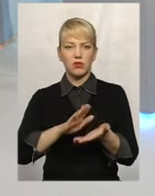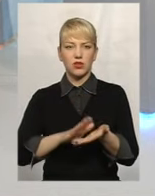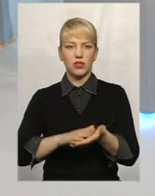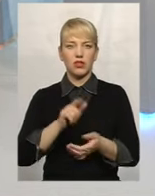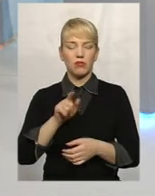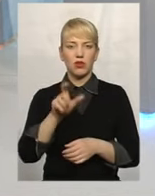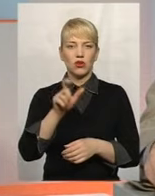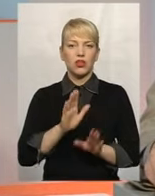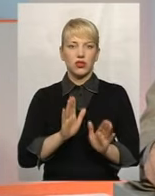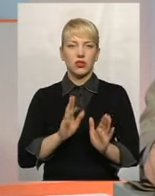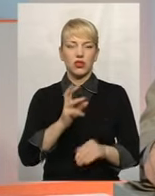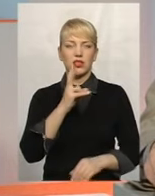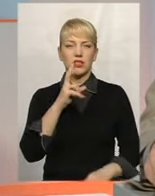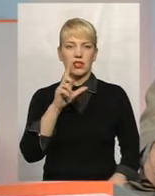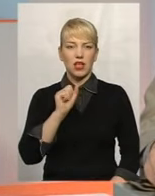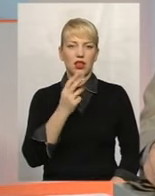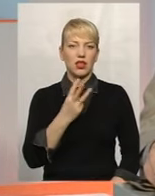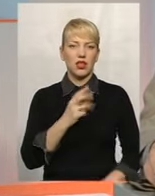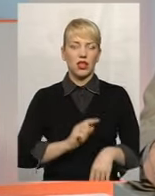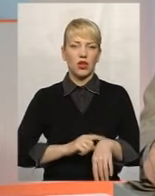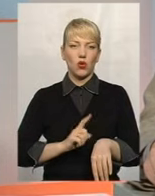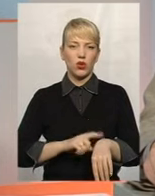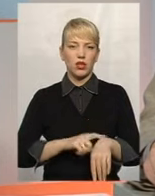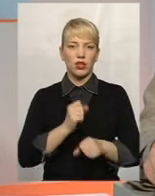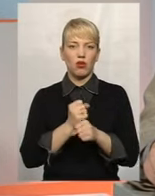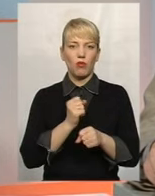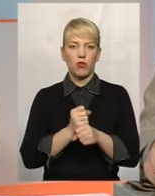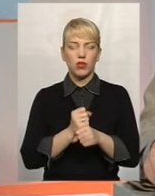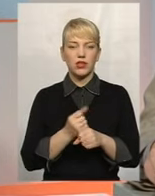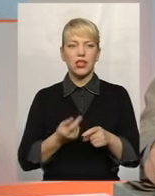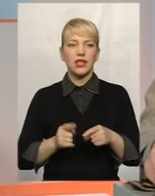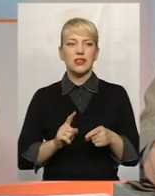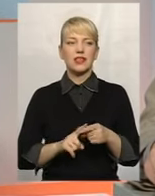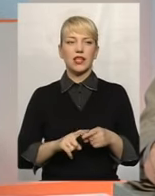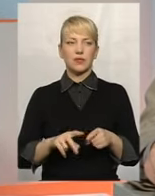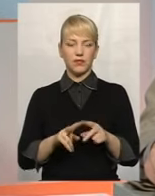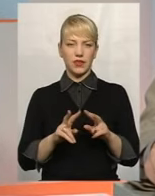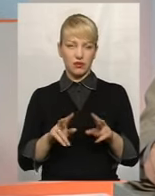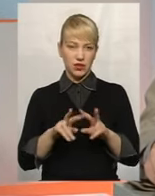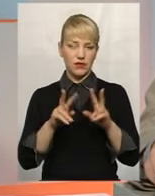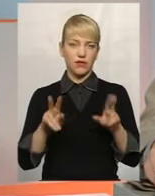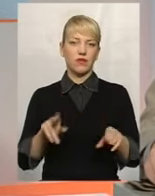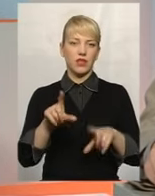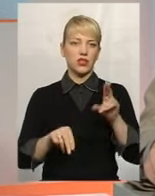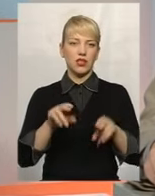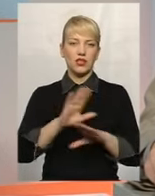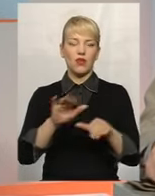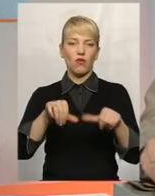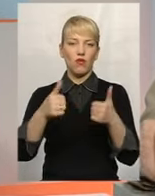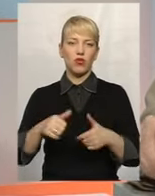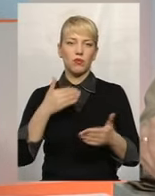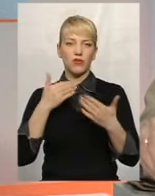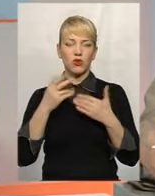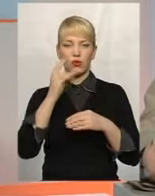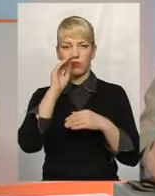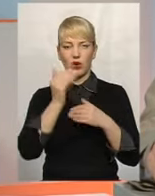оплачується лише за три години роботи. Тобто це ті самі неоформлені відносини, але, скажімо так, в